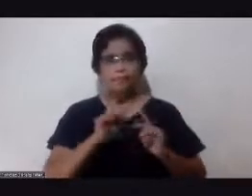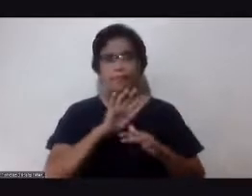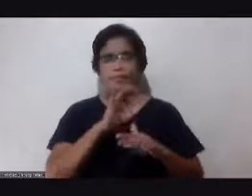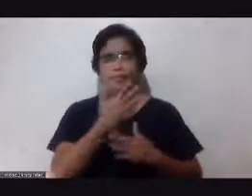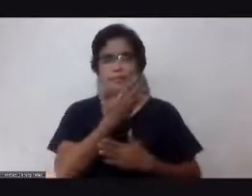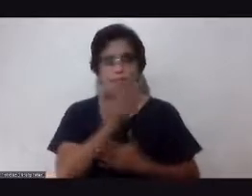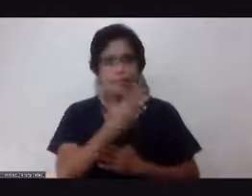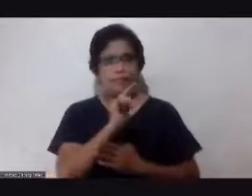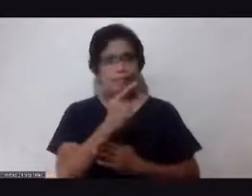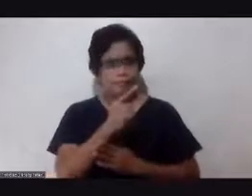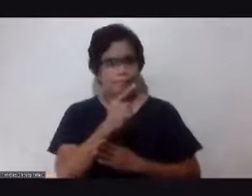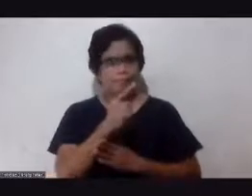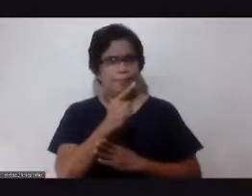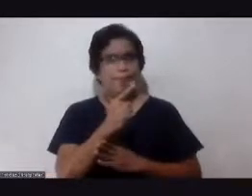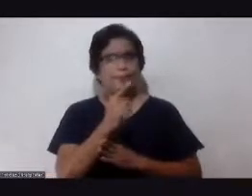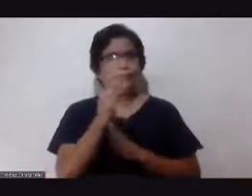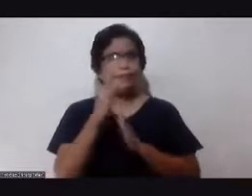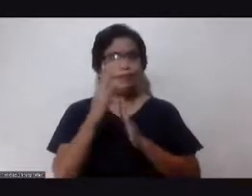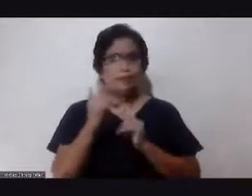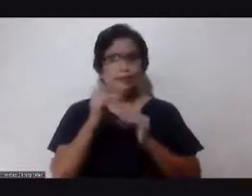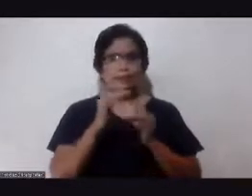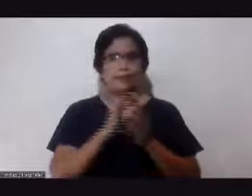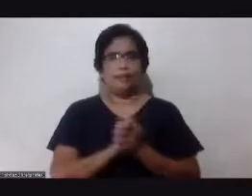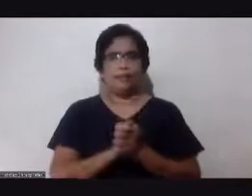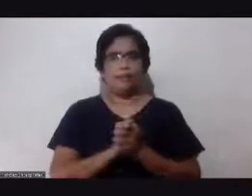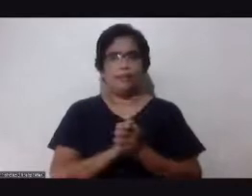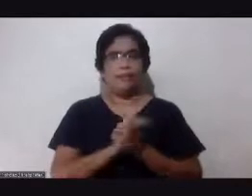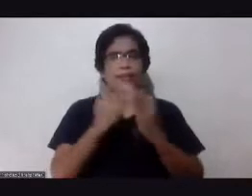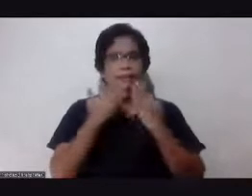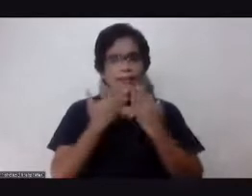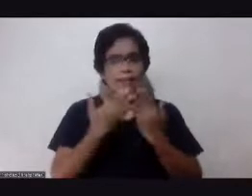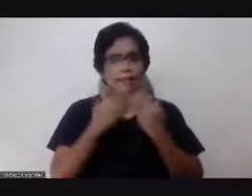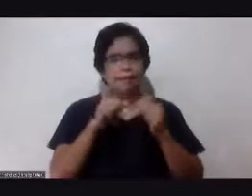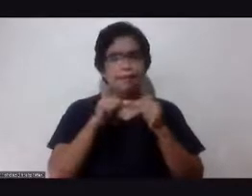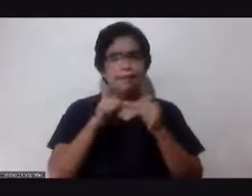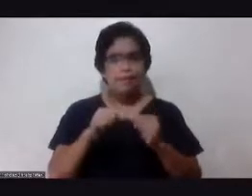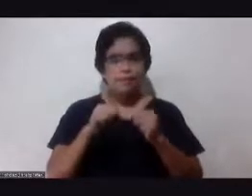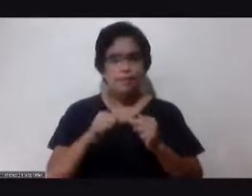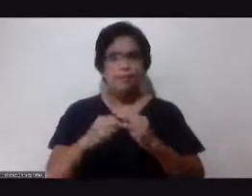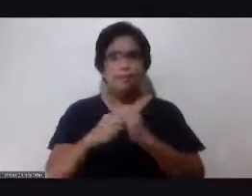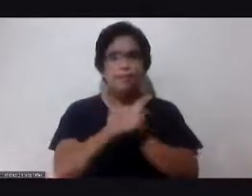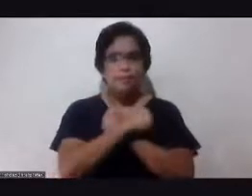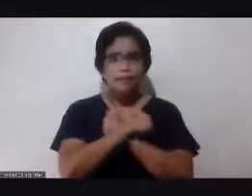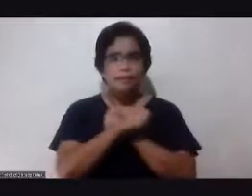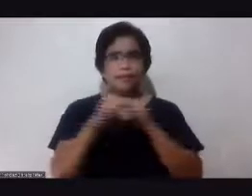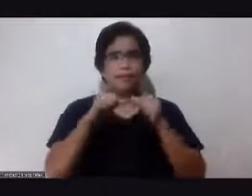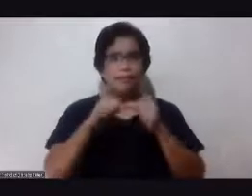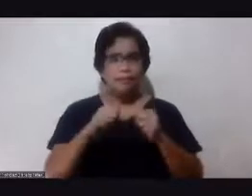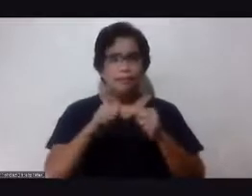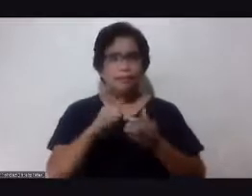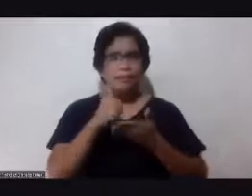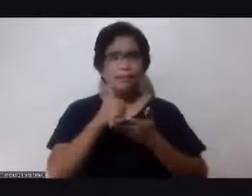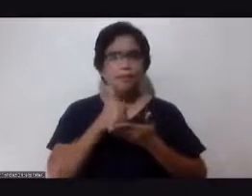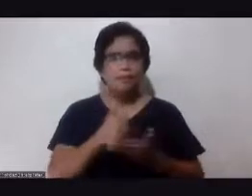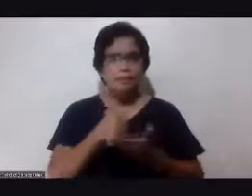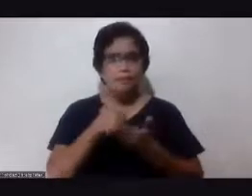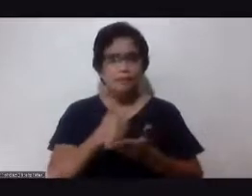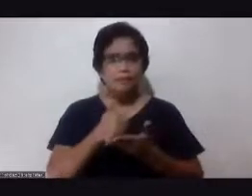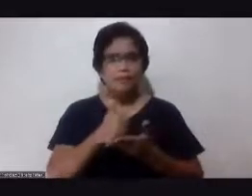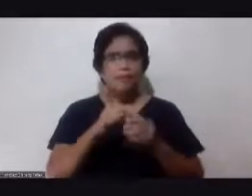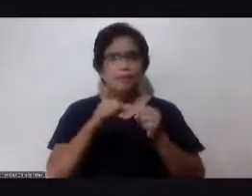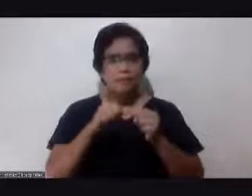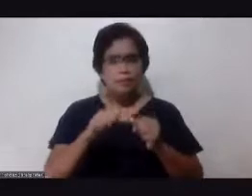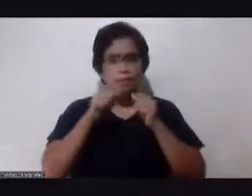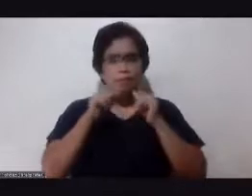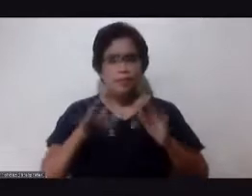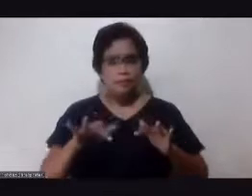aming inaasahan. Marami pong salamat sa iyong patuloy na pag-ibig, patuloy na pagtulong, patuloy na iyong pagpapala